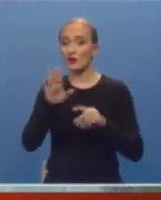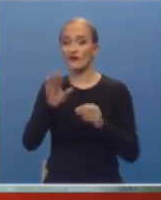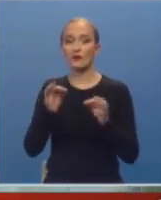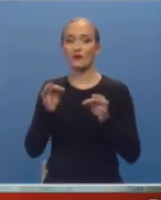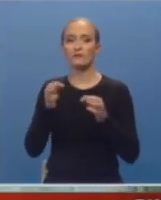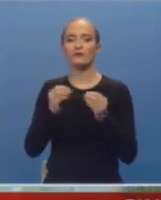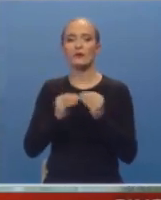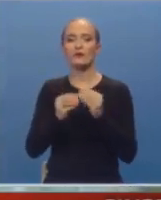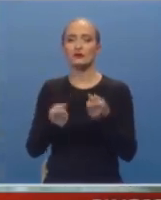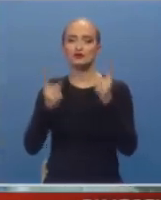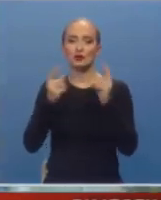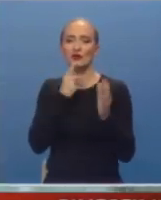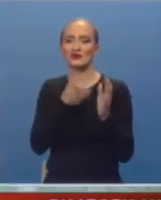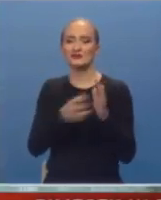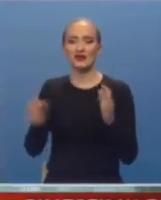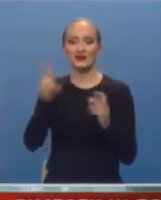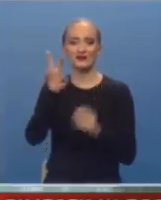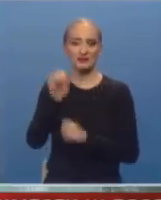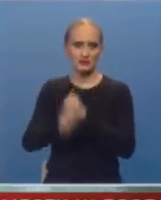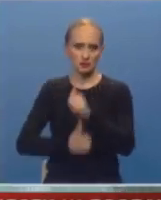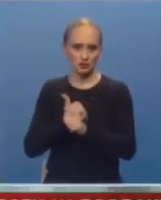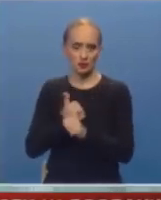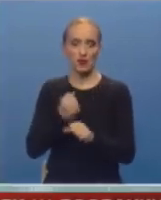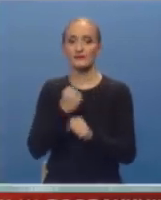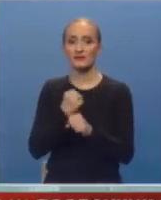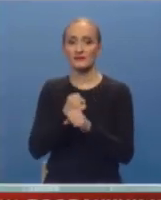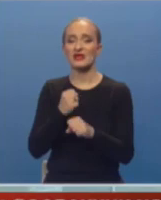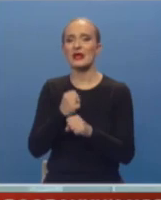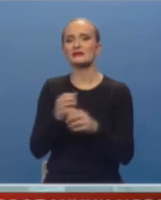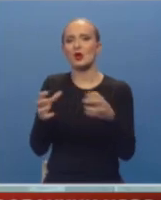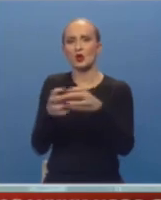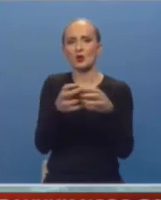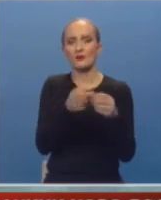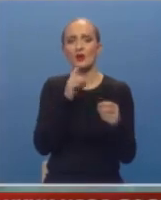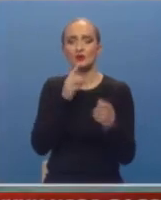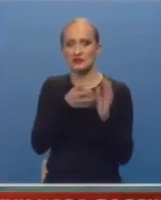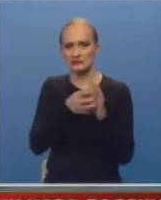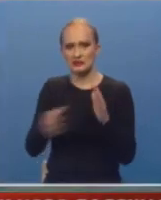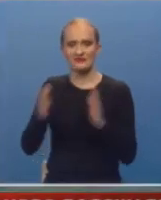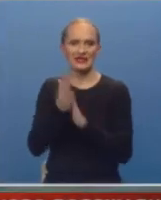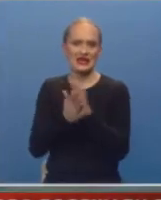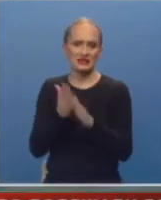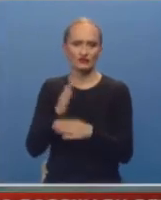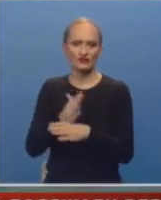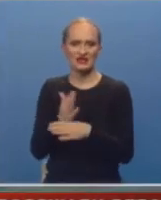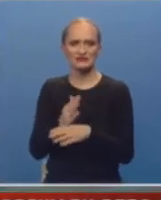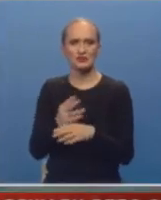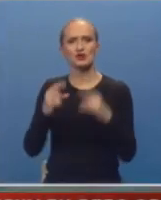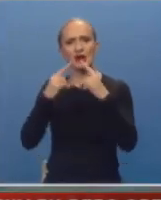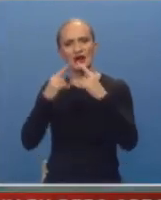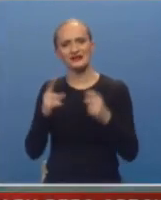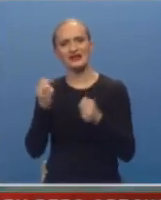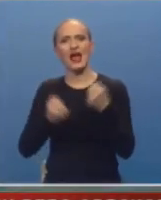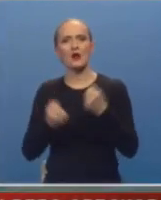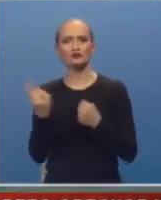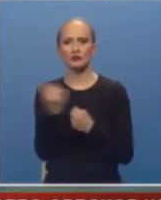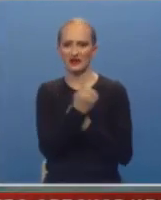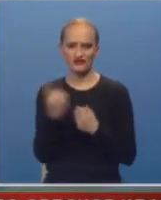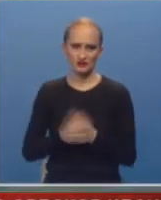spora koji traje dvije decine. Formirat će se radne grupe koje će nastaviti razgovore između grada i autoprevoza.